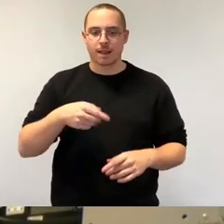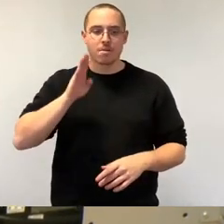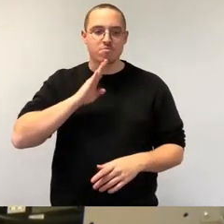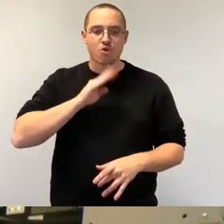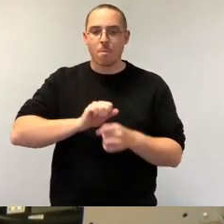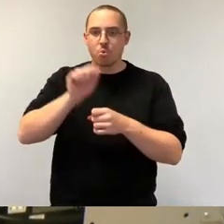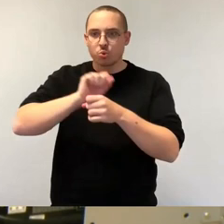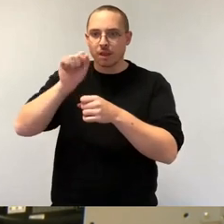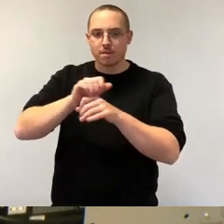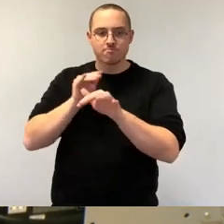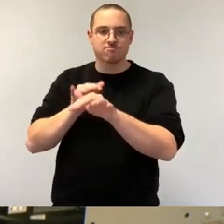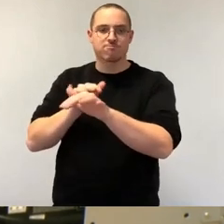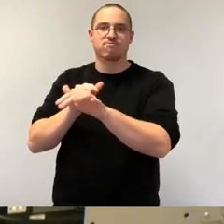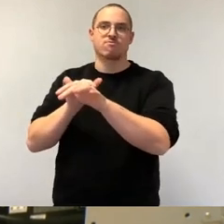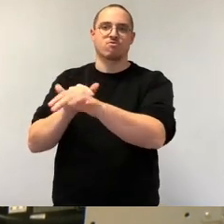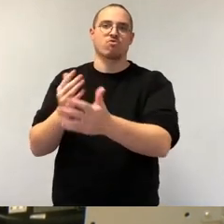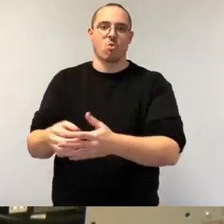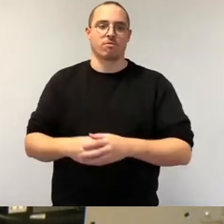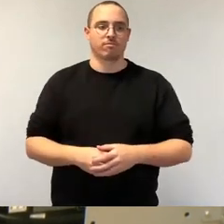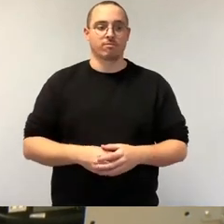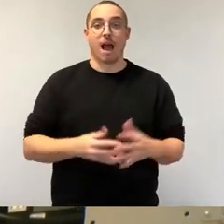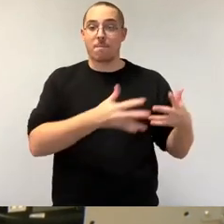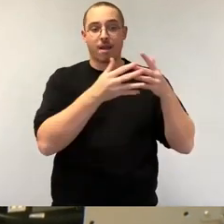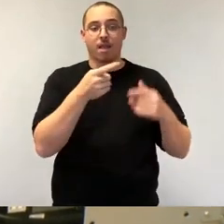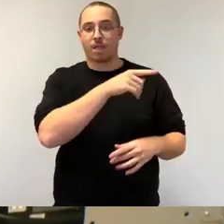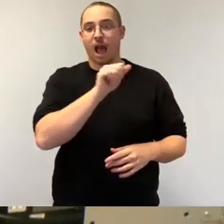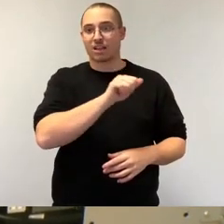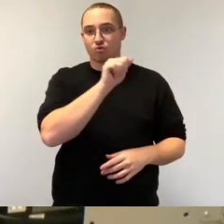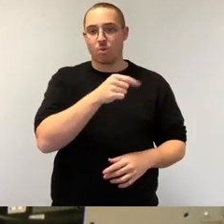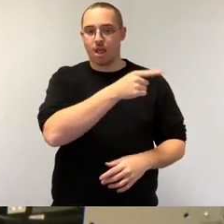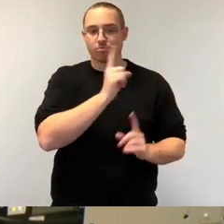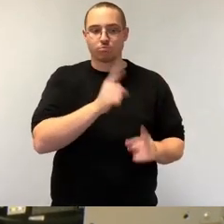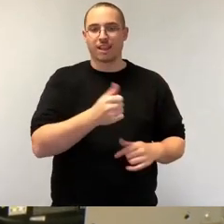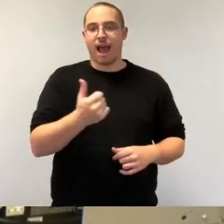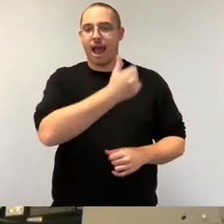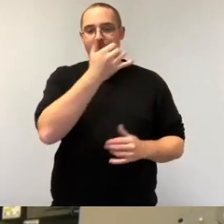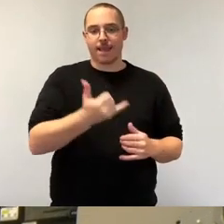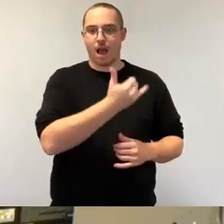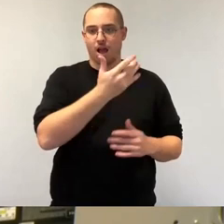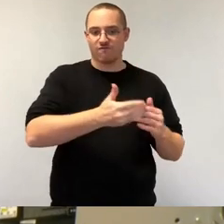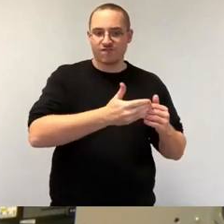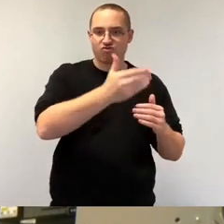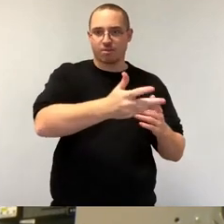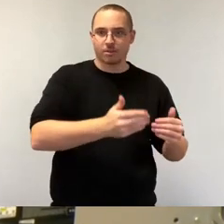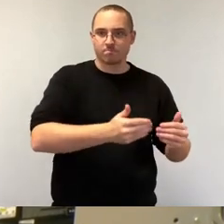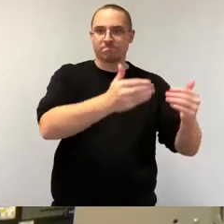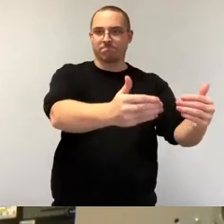Produktionsstart um ein Jahr verschoben werden, weil Genehmigungen fehlten sowie Fachkräfte. Unsere Sorge bezieht sich auf die